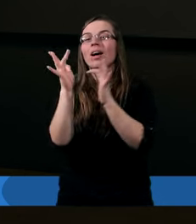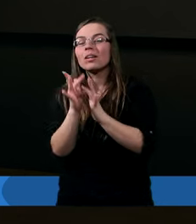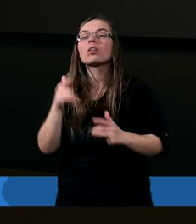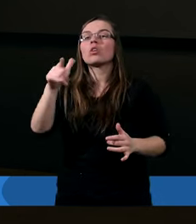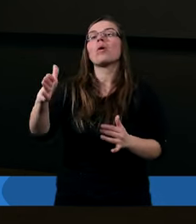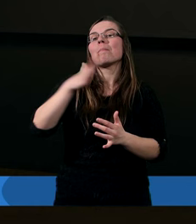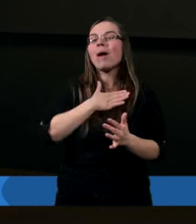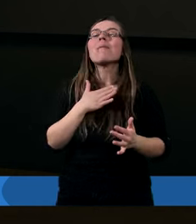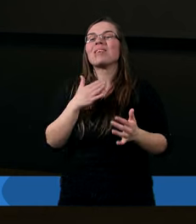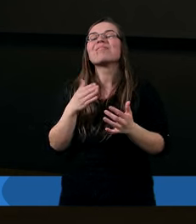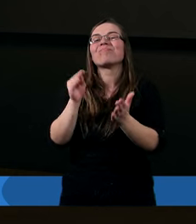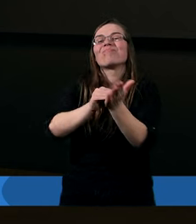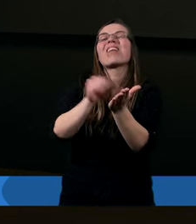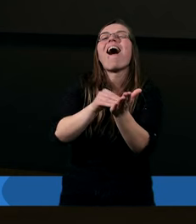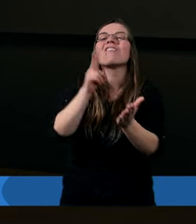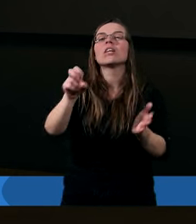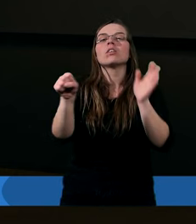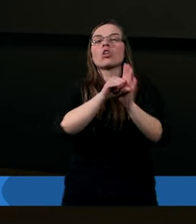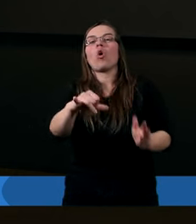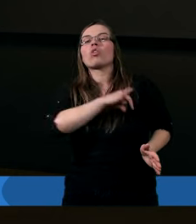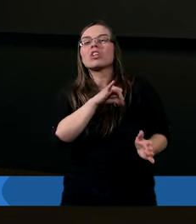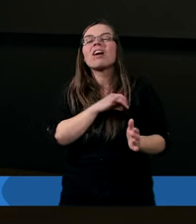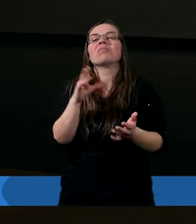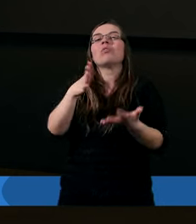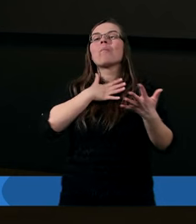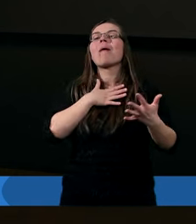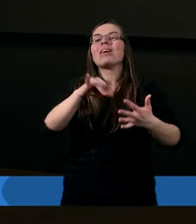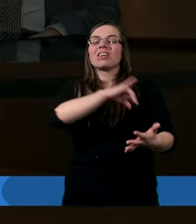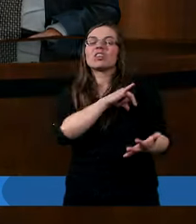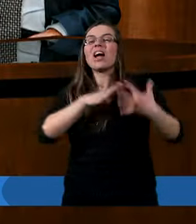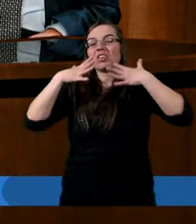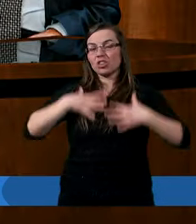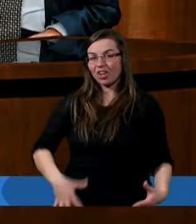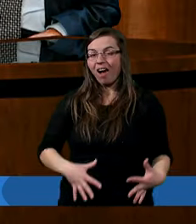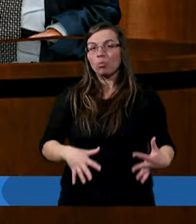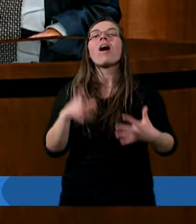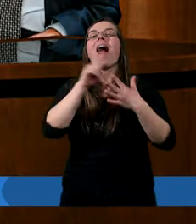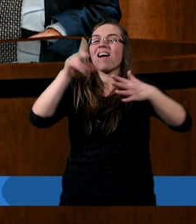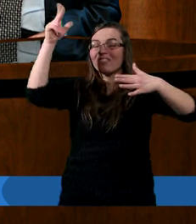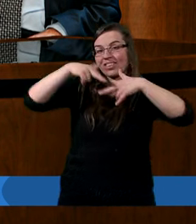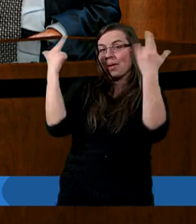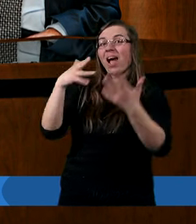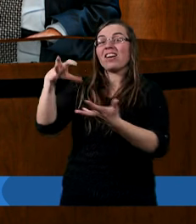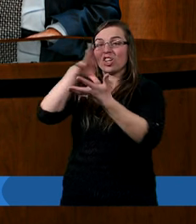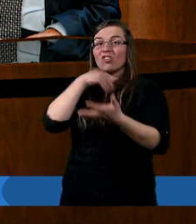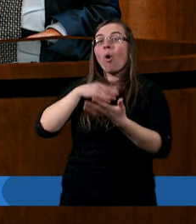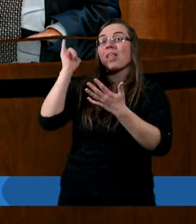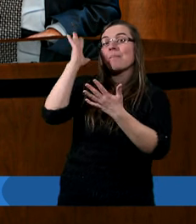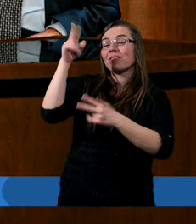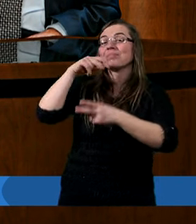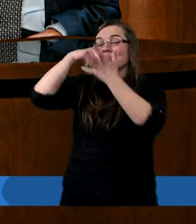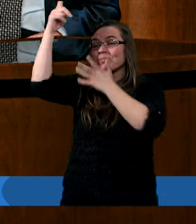Chrystusa, to mamy tendencję do grzechu z uwagi na grzeszne ciało, ale On jest w niebiańskiej świątyni.